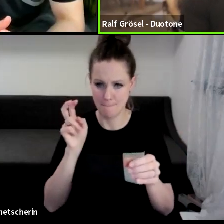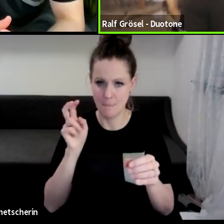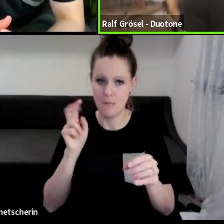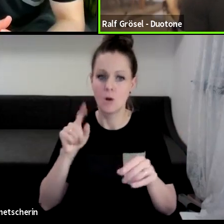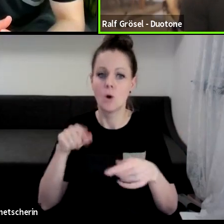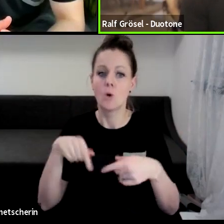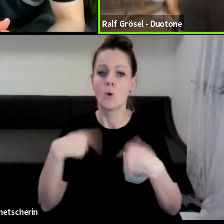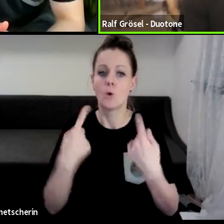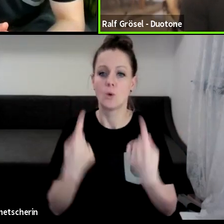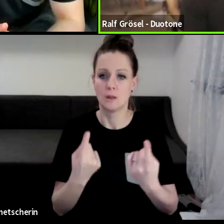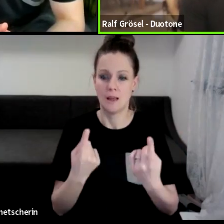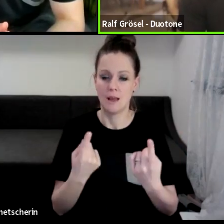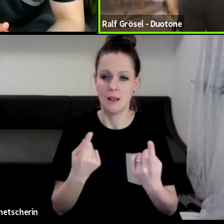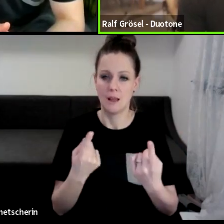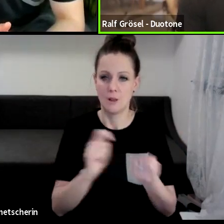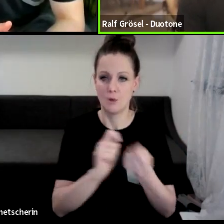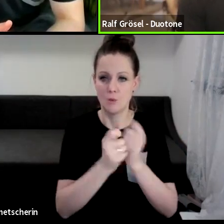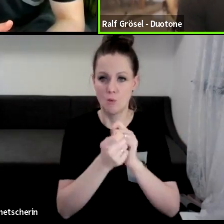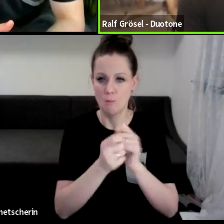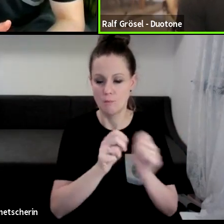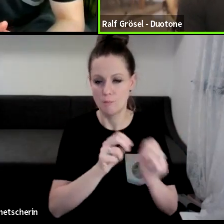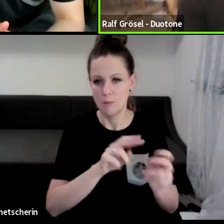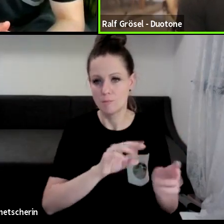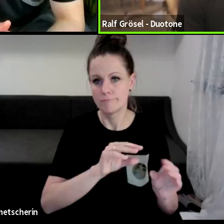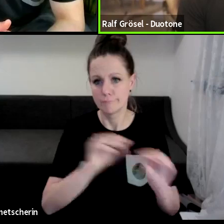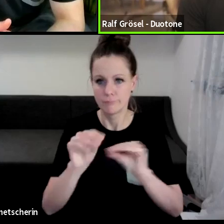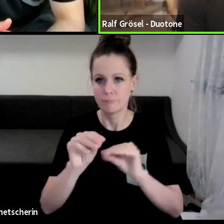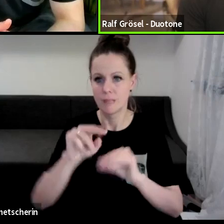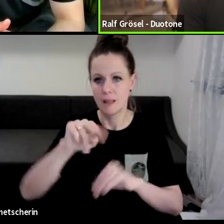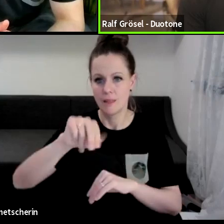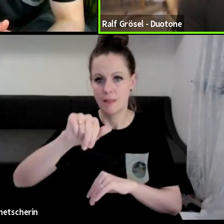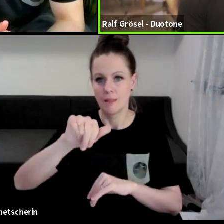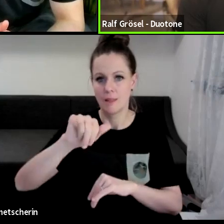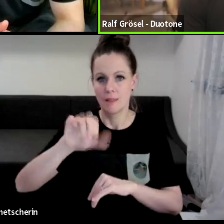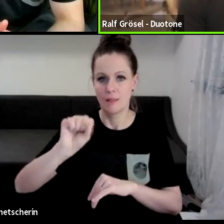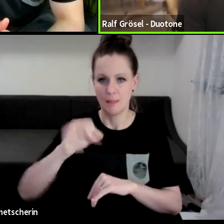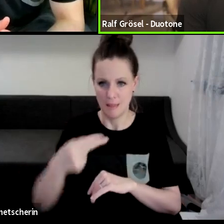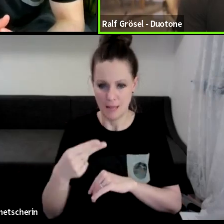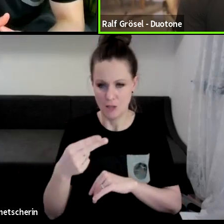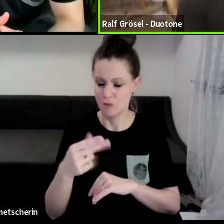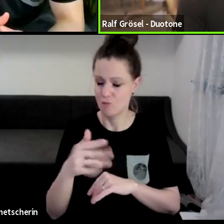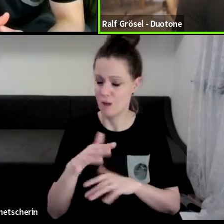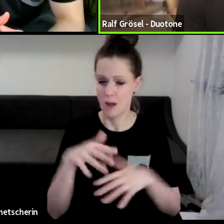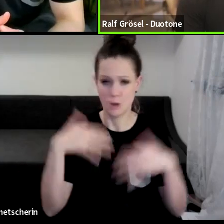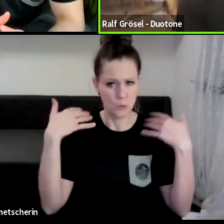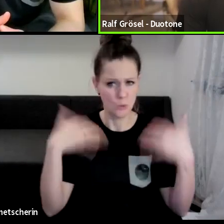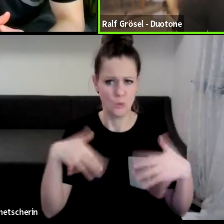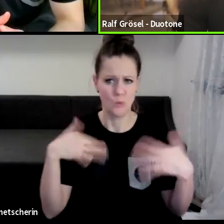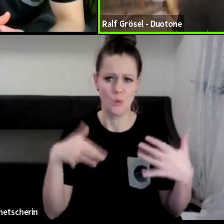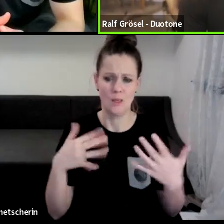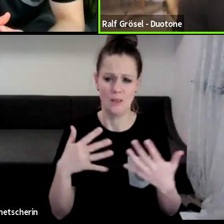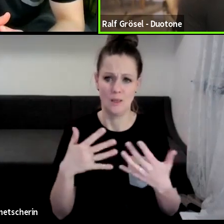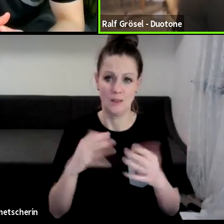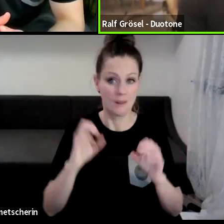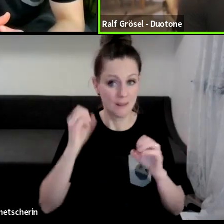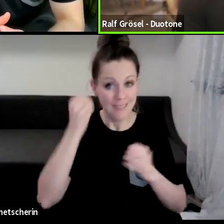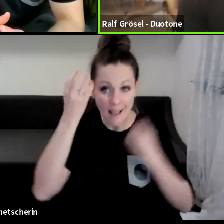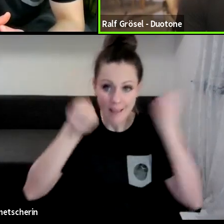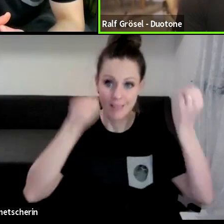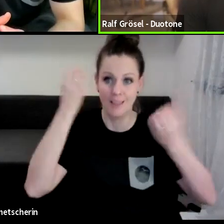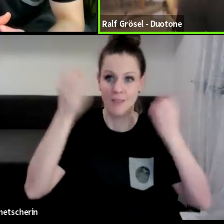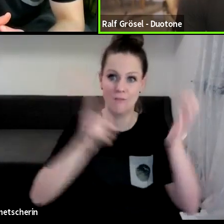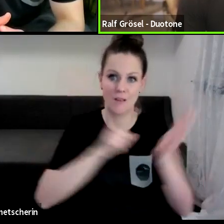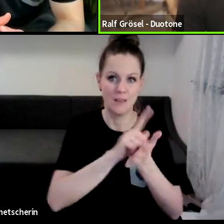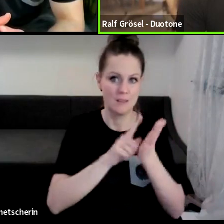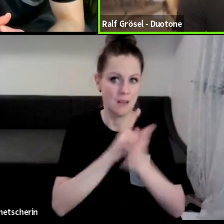bin ich dann erst mal zu Nash. Das war zusammen mit dem Don Montecue, das war eine extrem kreative Zeit, super interessant.